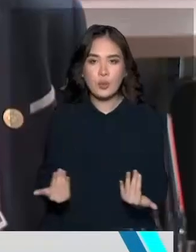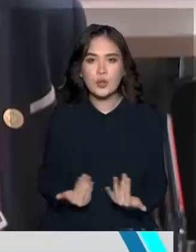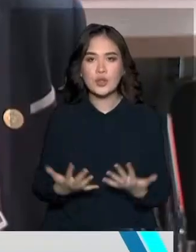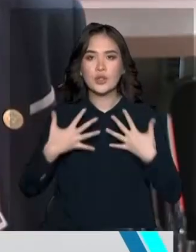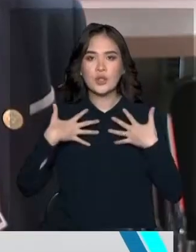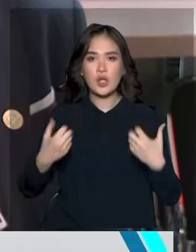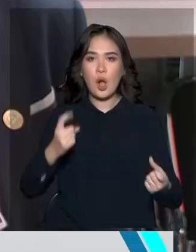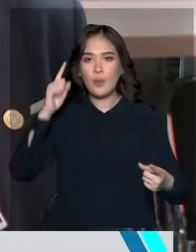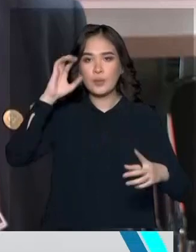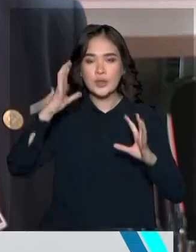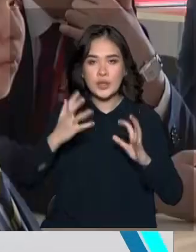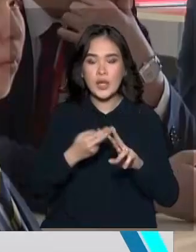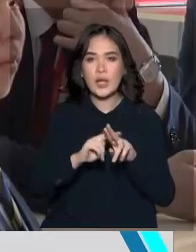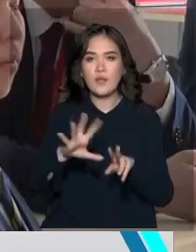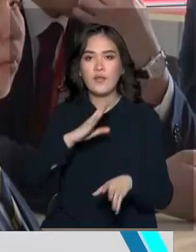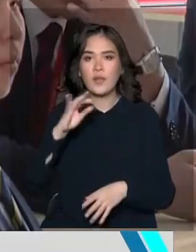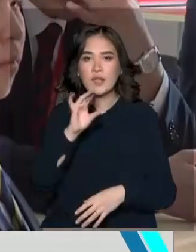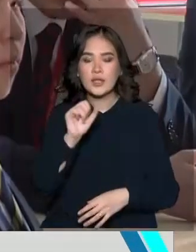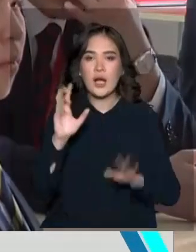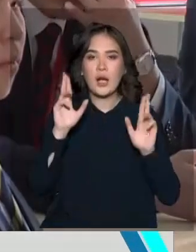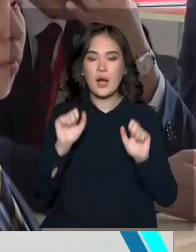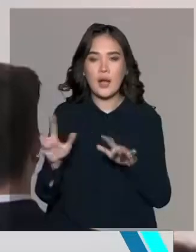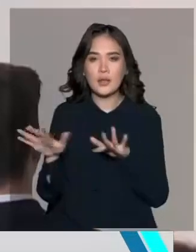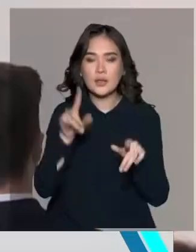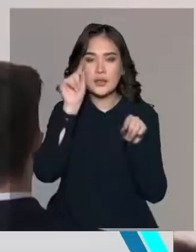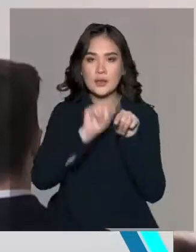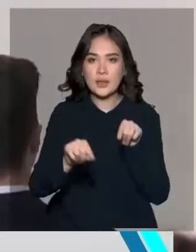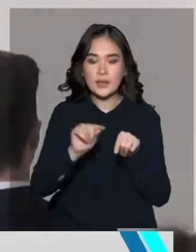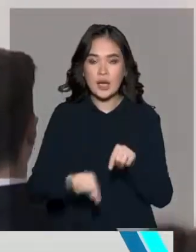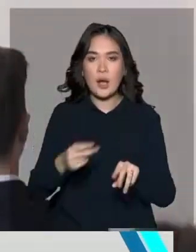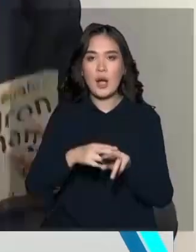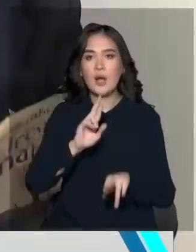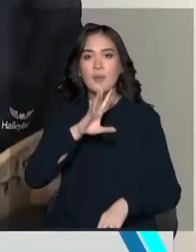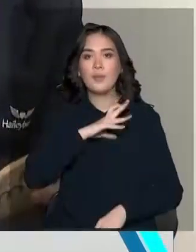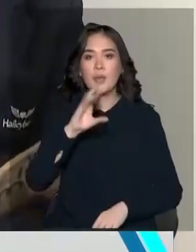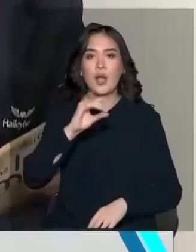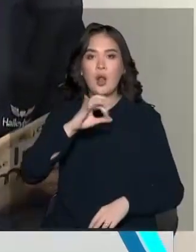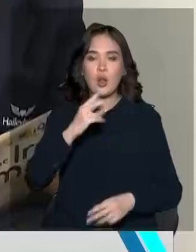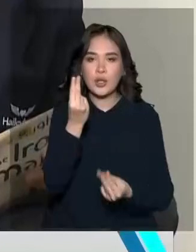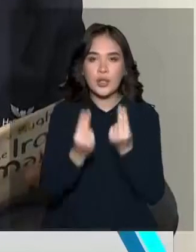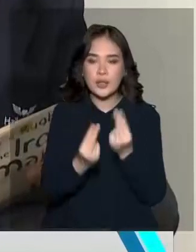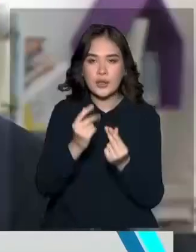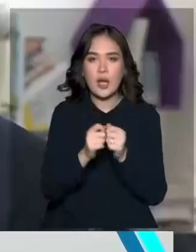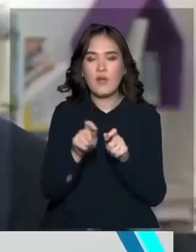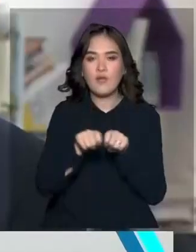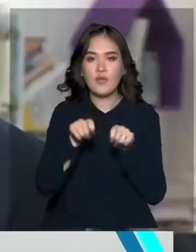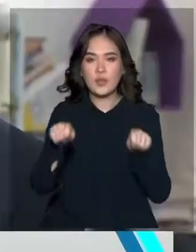психикалық және физикалық тұрғыда қалай әсер етепін зерттеп, астробиологиялық бейне ойын жасаған.